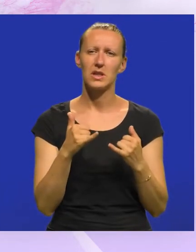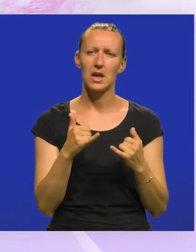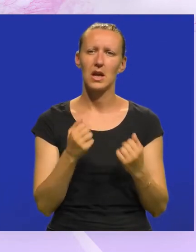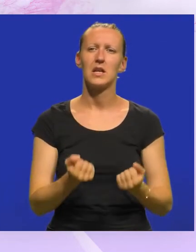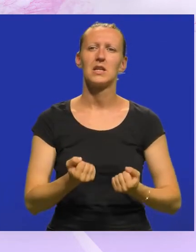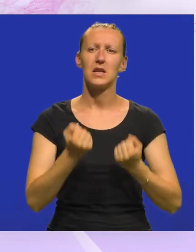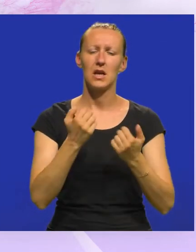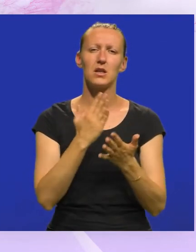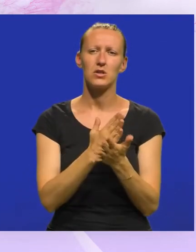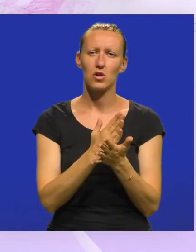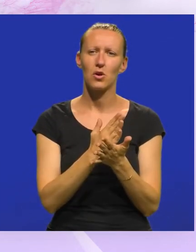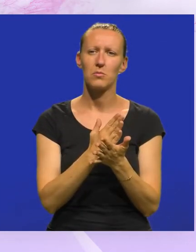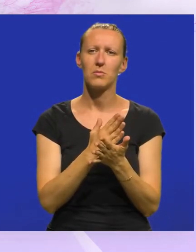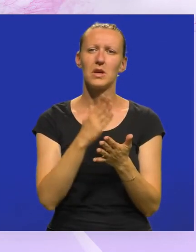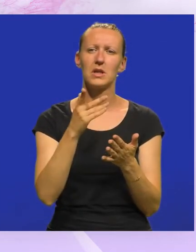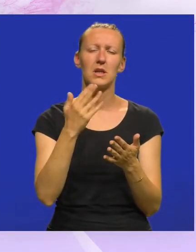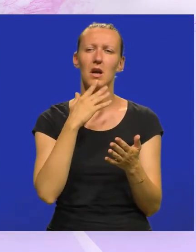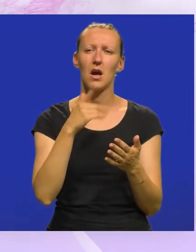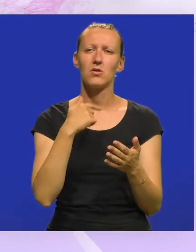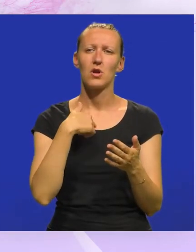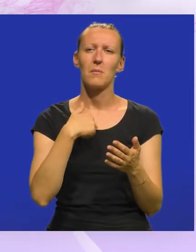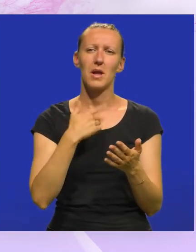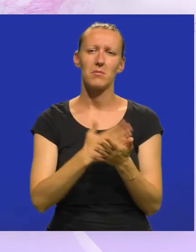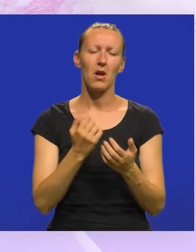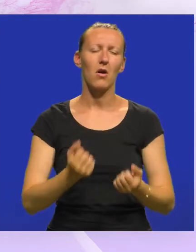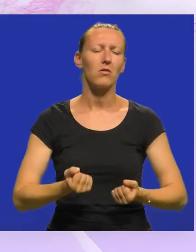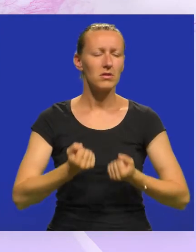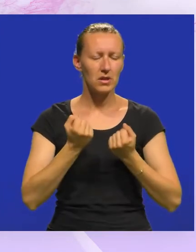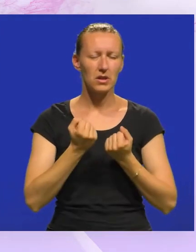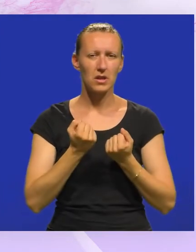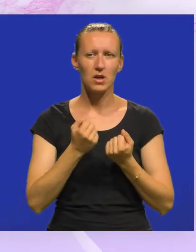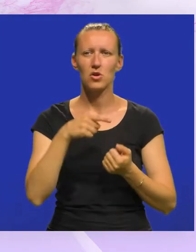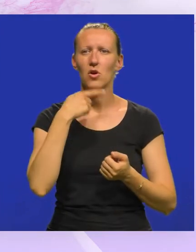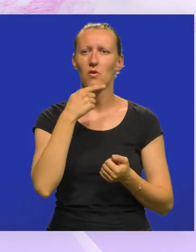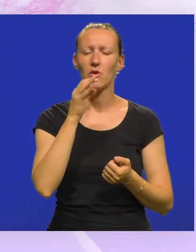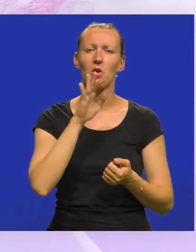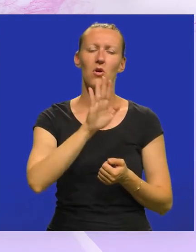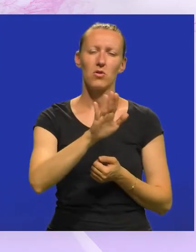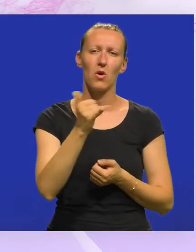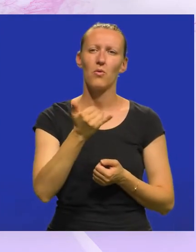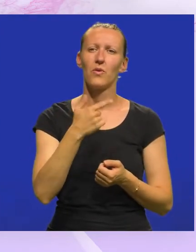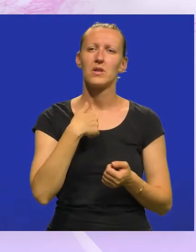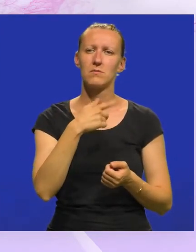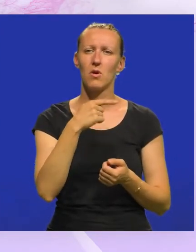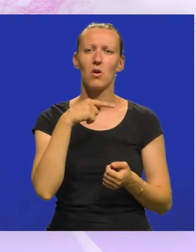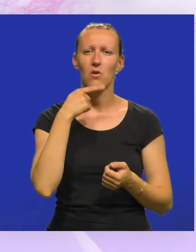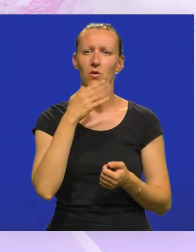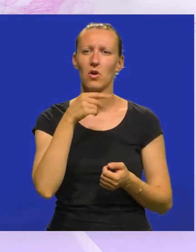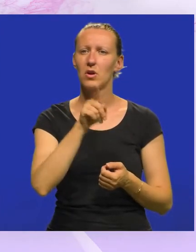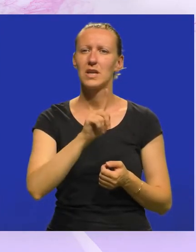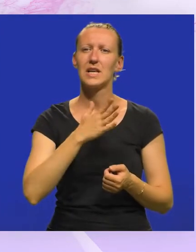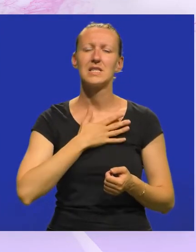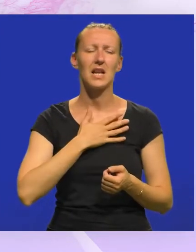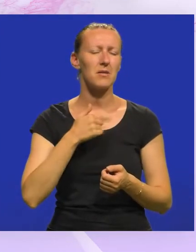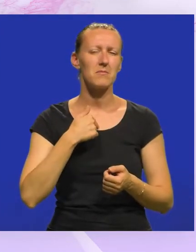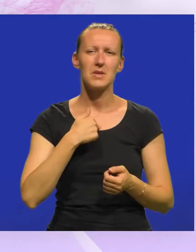teško bi podnijela kao što je meni vrlo teško govoriti od njoj uvijek smo govoreli da to nije